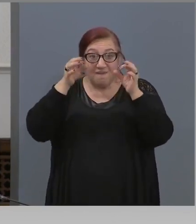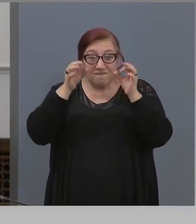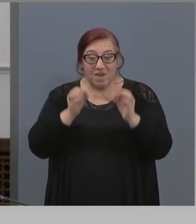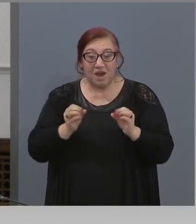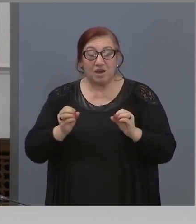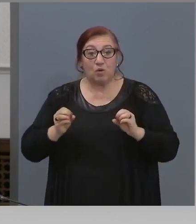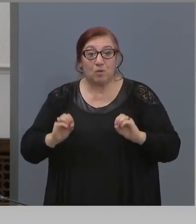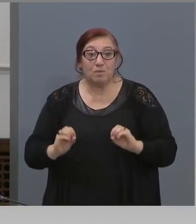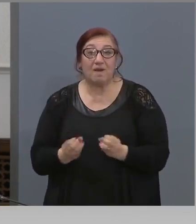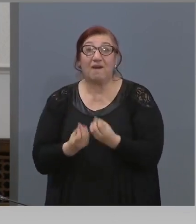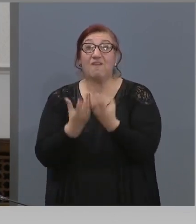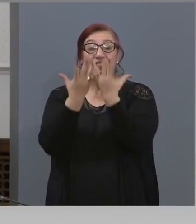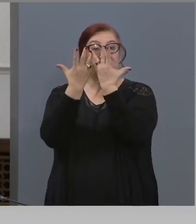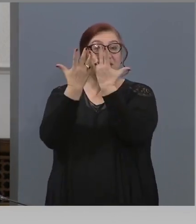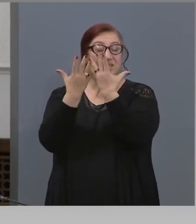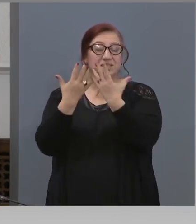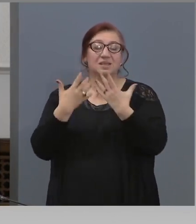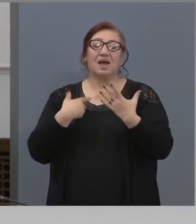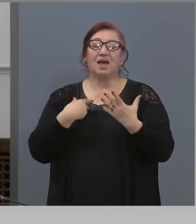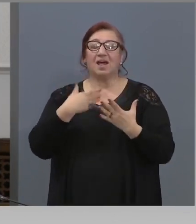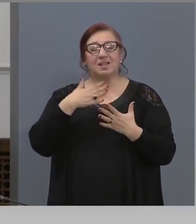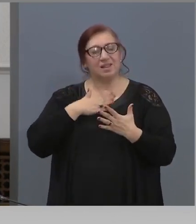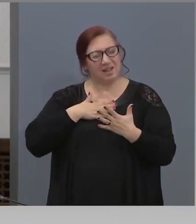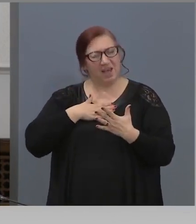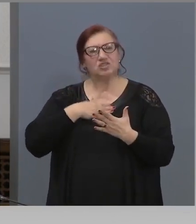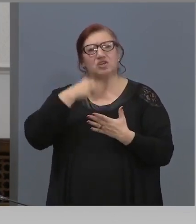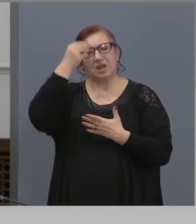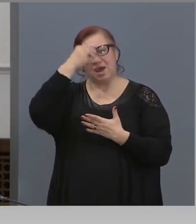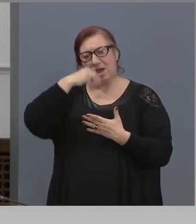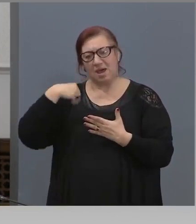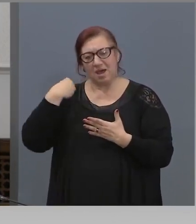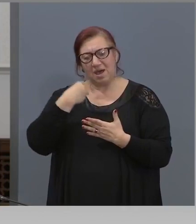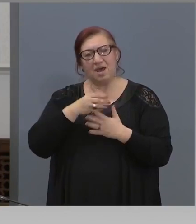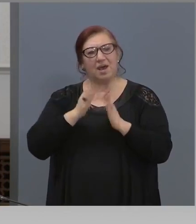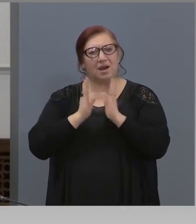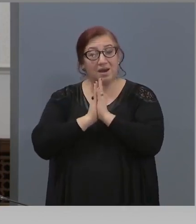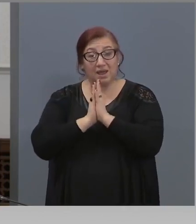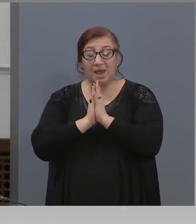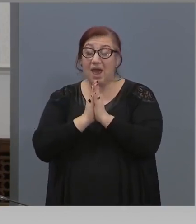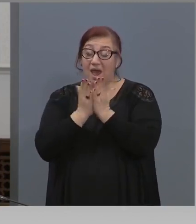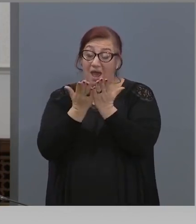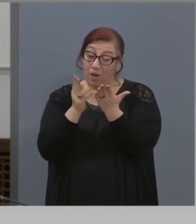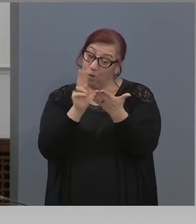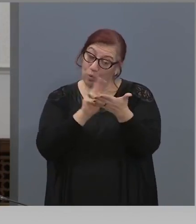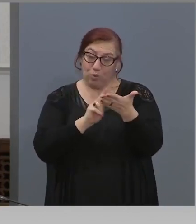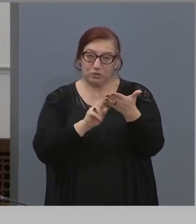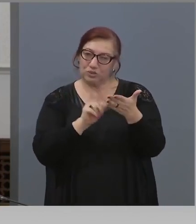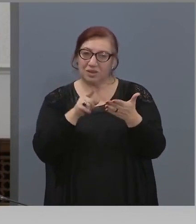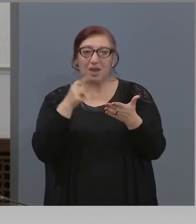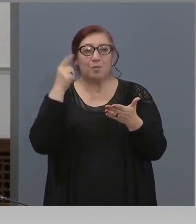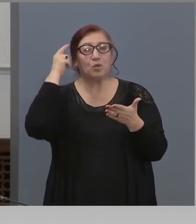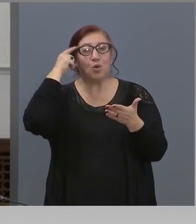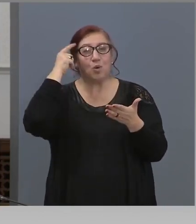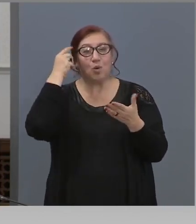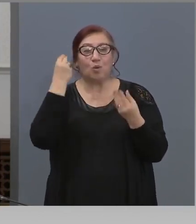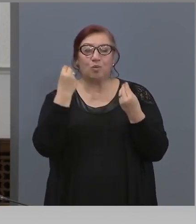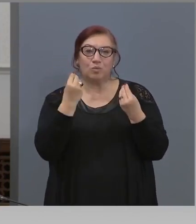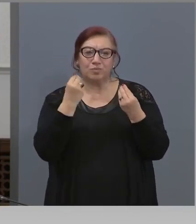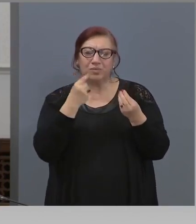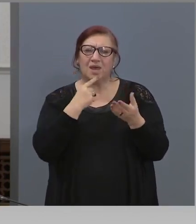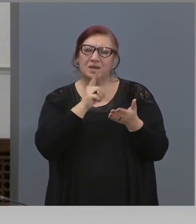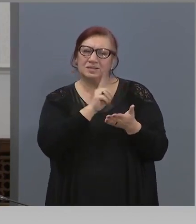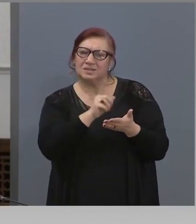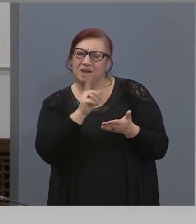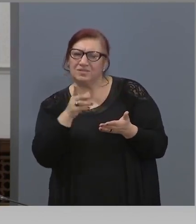Религията и нашата православна религия, ако я четете, тя е изключително мъдра. За всяко